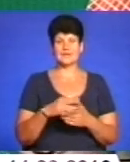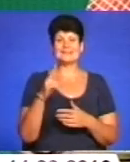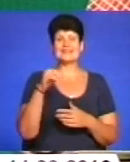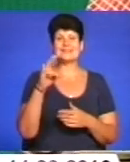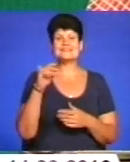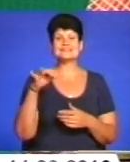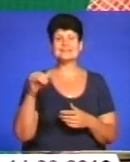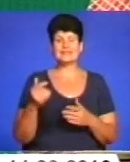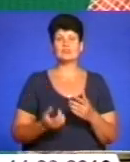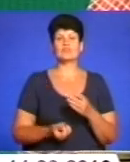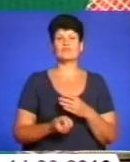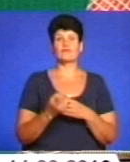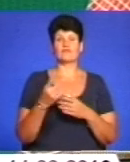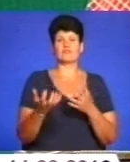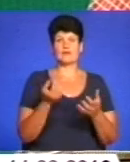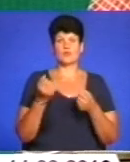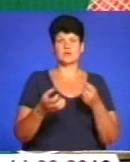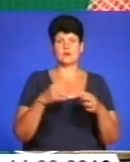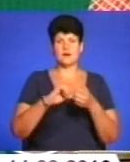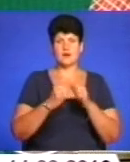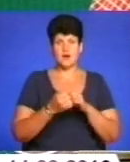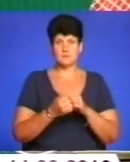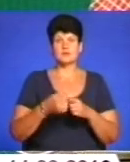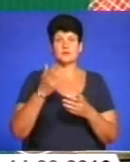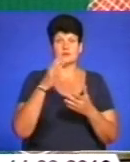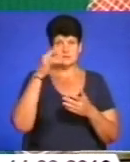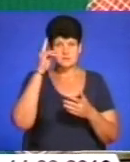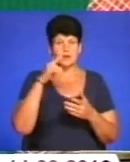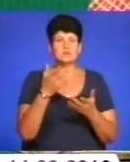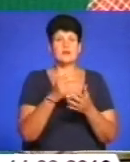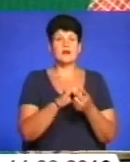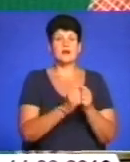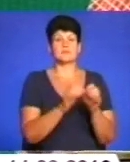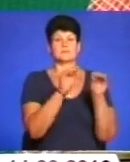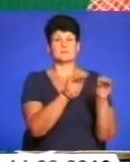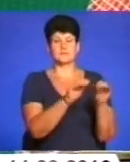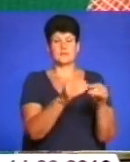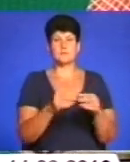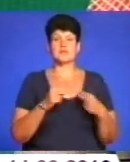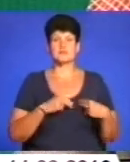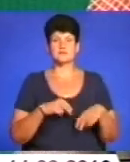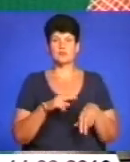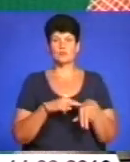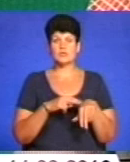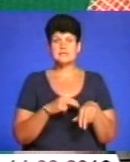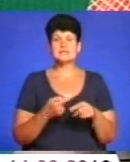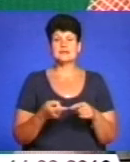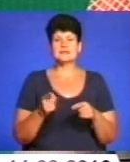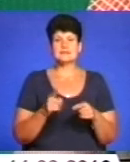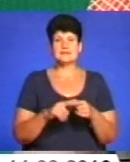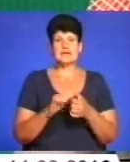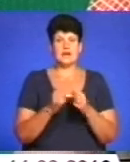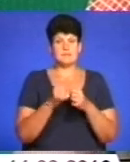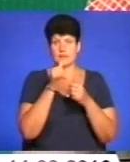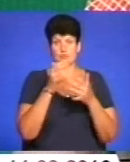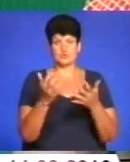відбувається відбування камню. Стає відомо, де цей камінь зберігають. Працівники поліції цей камінь до цього часу, скажімо, не